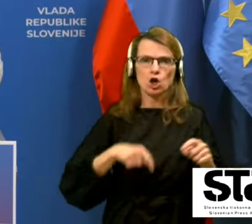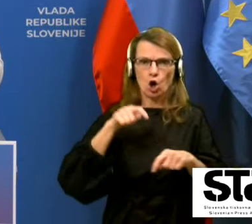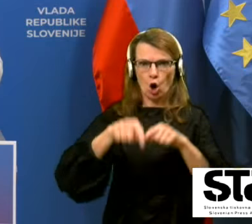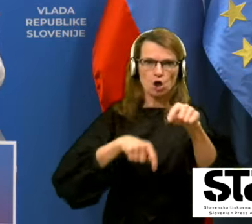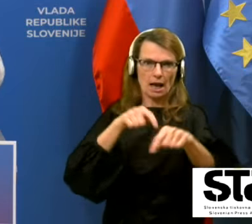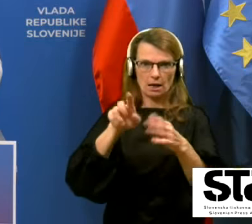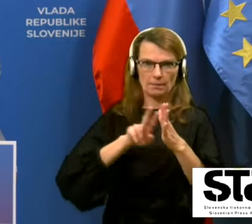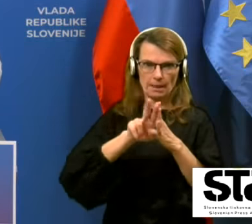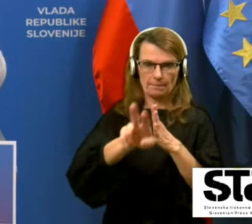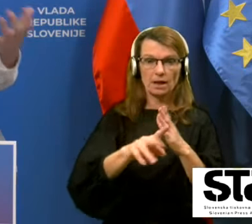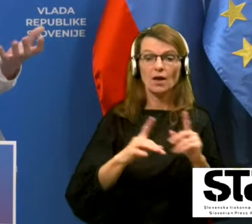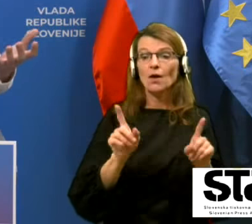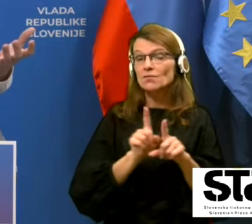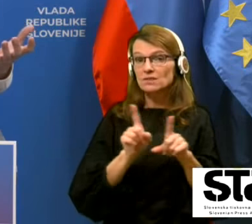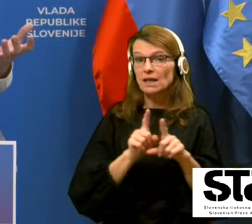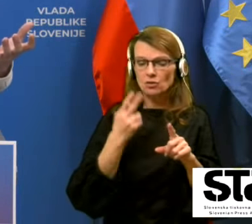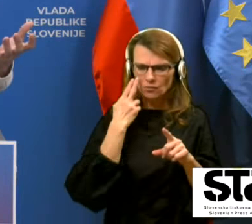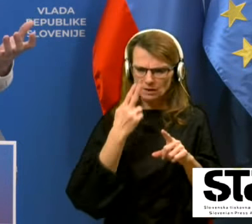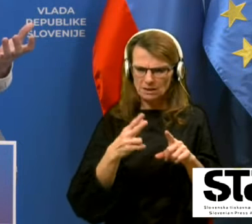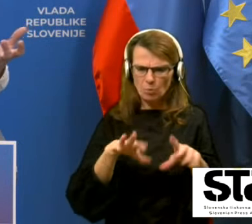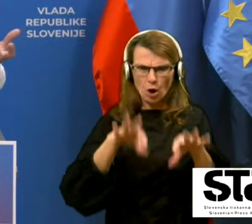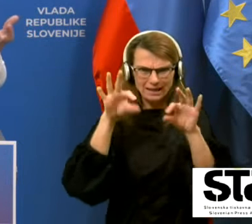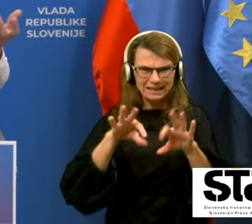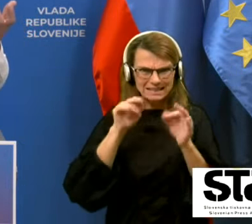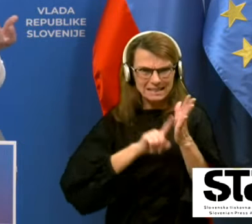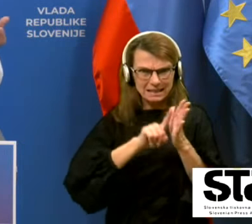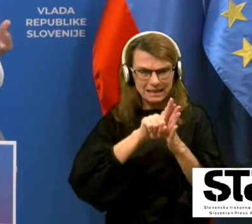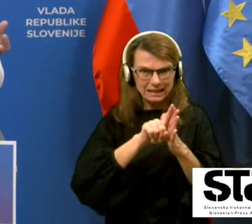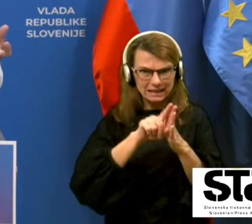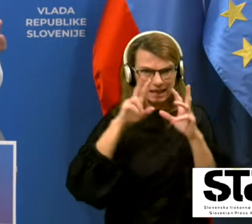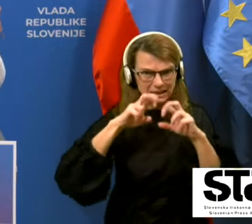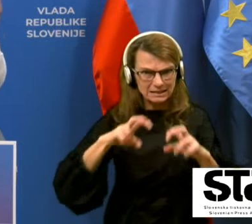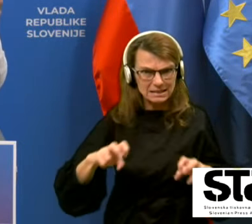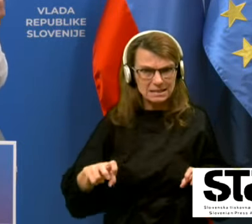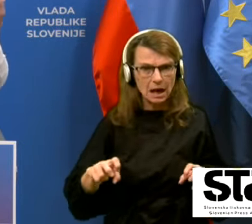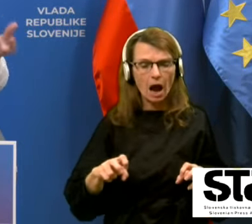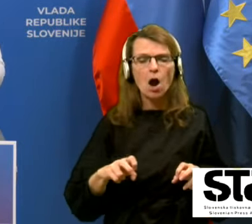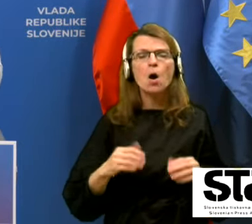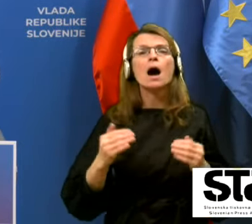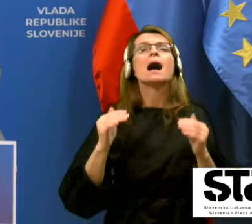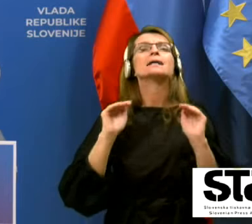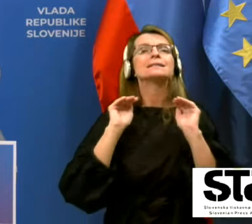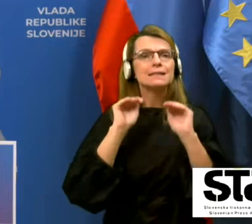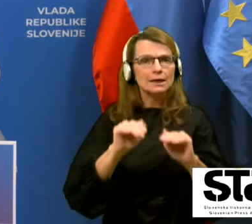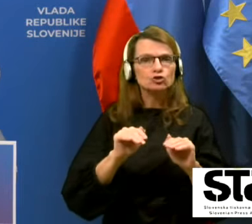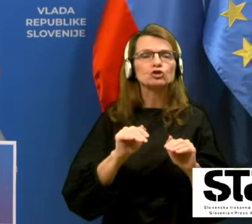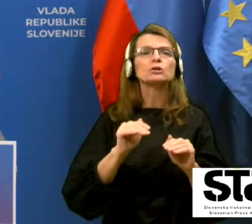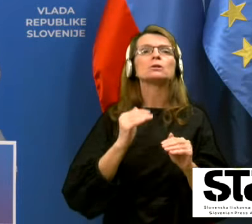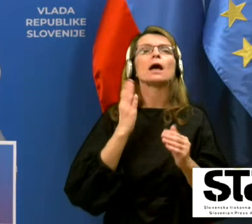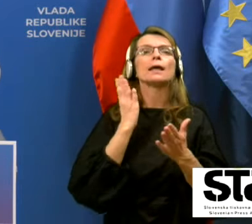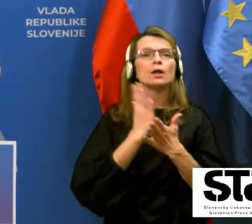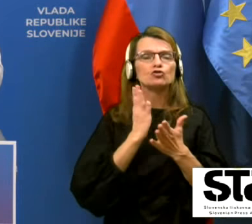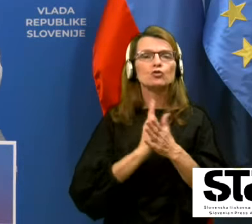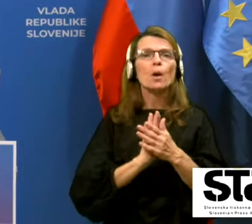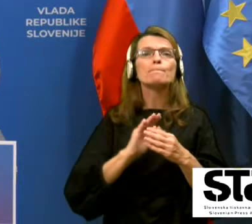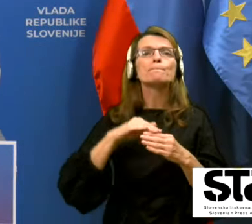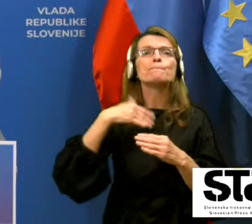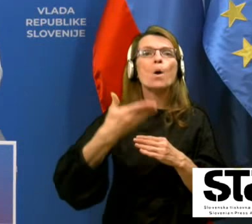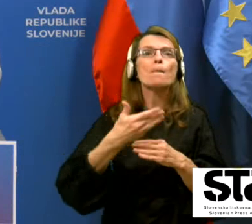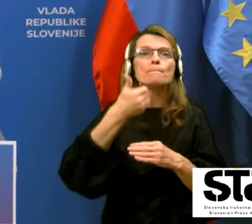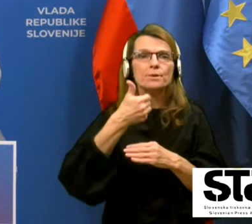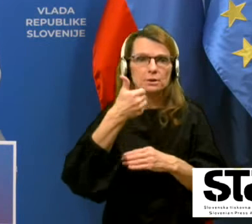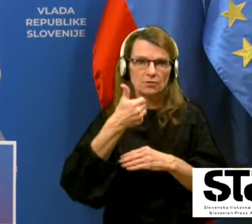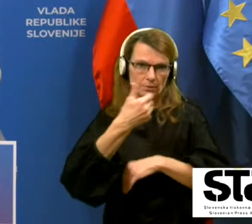nakazuje izvsejno izsledko v teh raziskavkih, imamo na voljo, da zaščita je že dobra po prvem odmirku, ampak